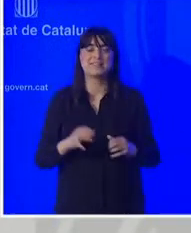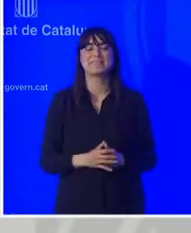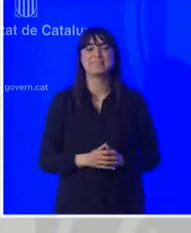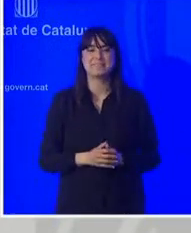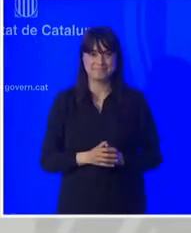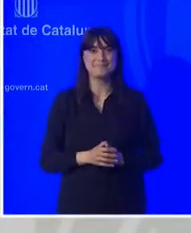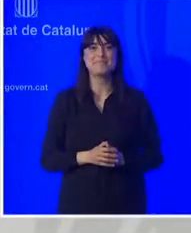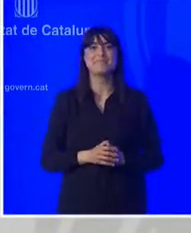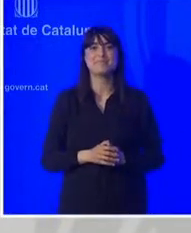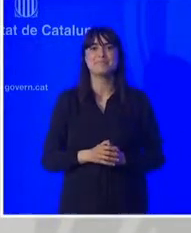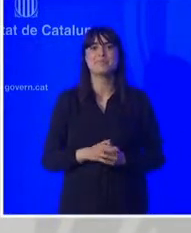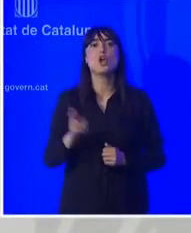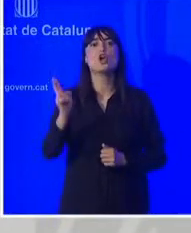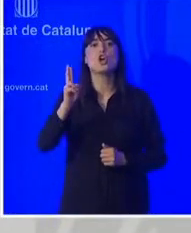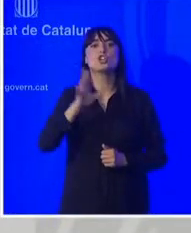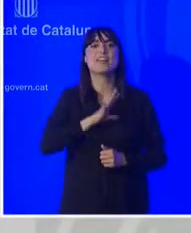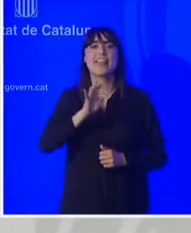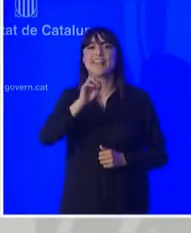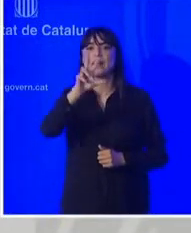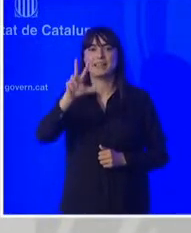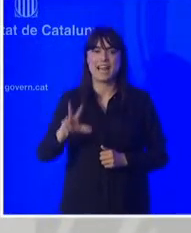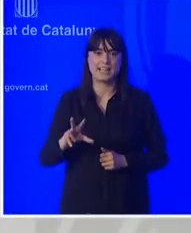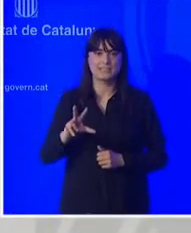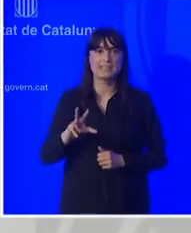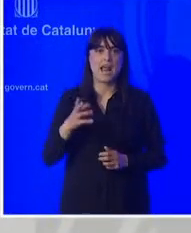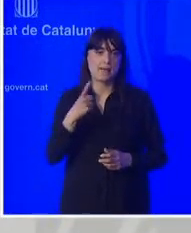Doctor de la Rosa Taboada de TV3